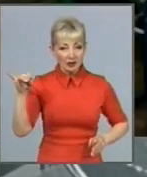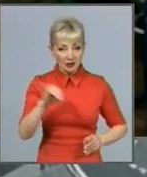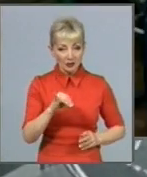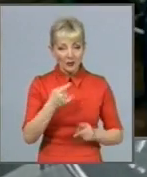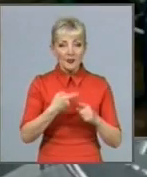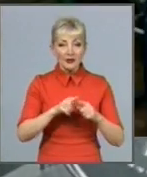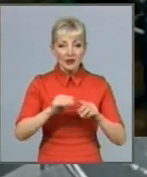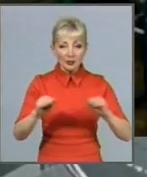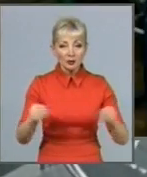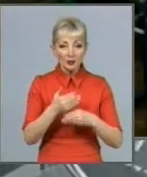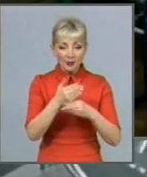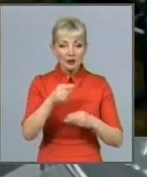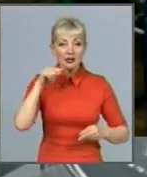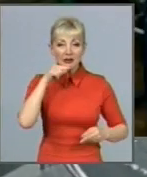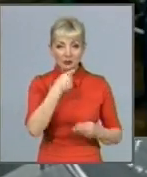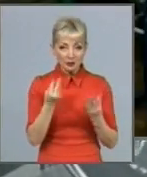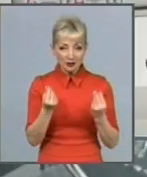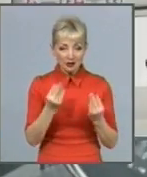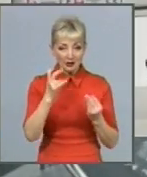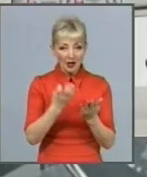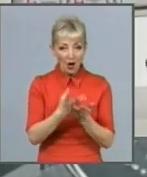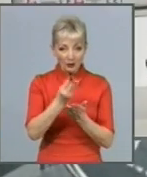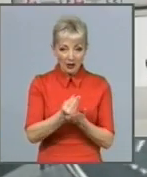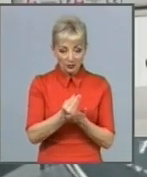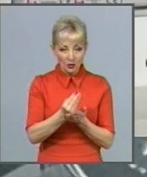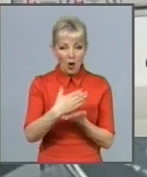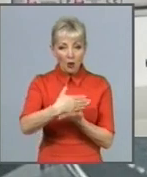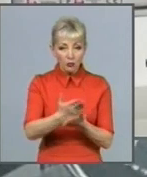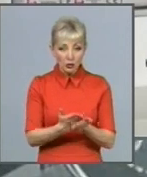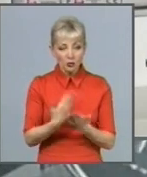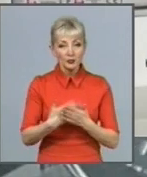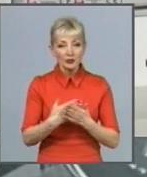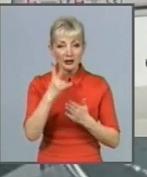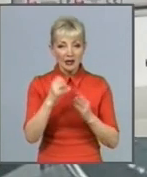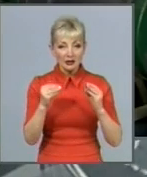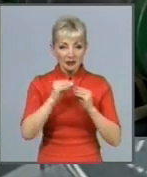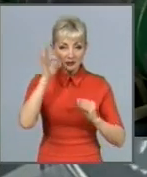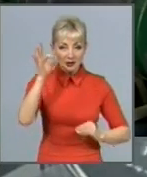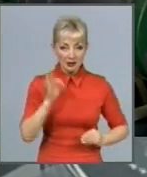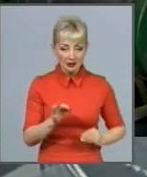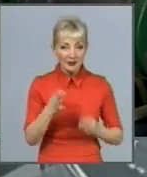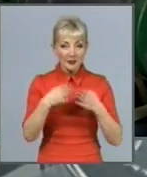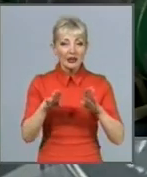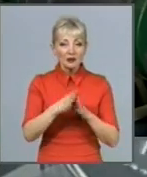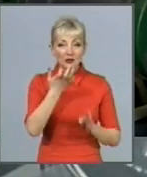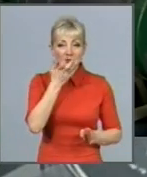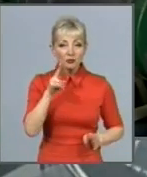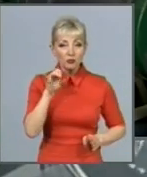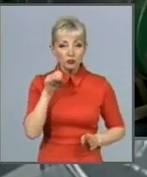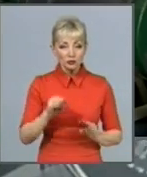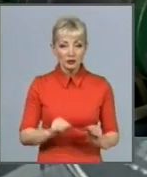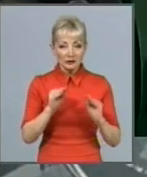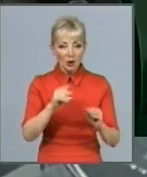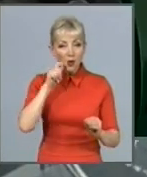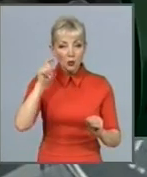заощаджувати кошти на оплату комунальних послуг. Приблизно на 10%. Такий тепловий пункт становила українська компанія.